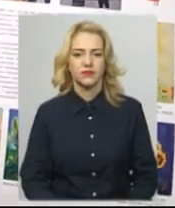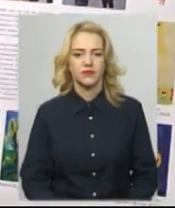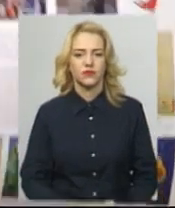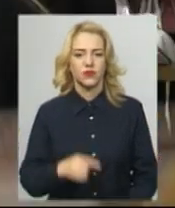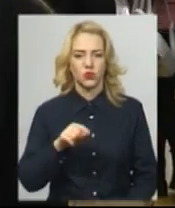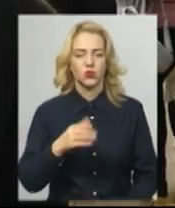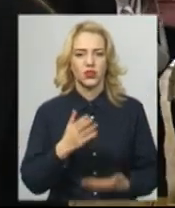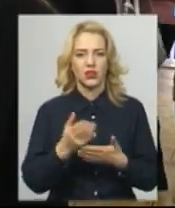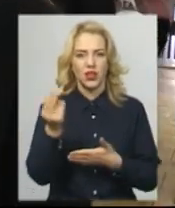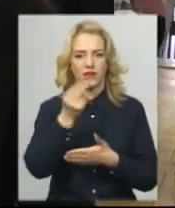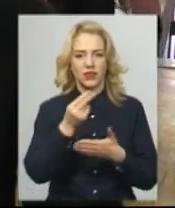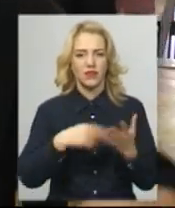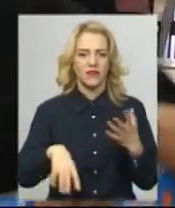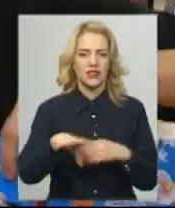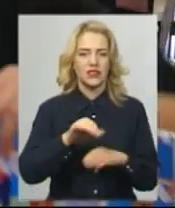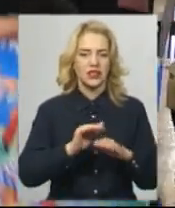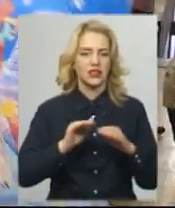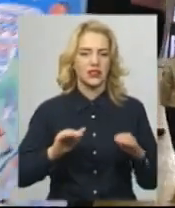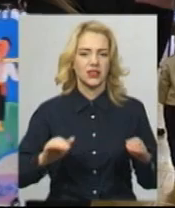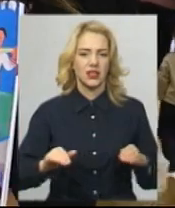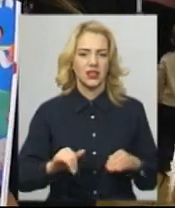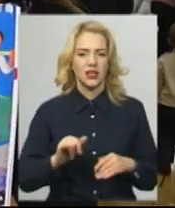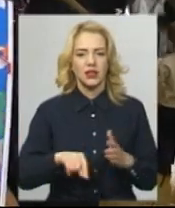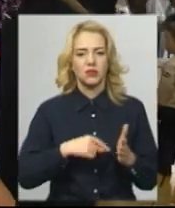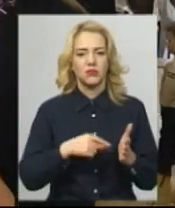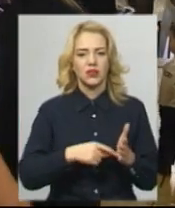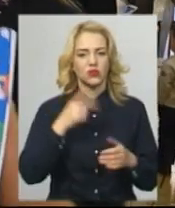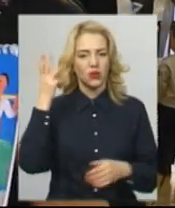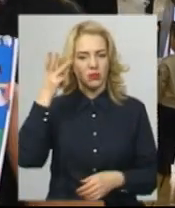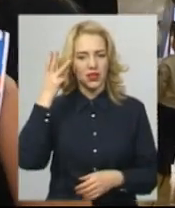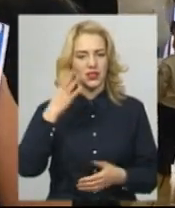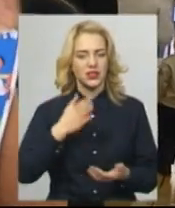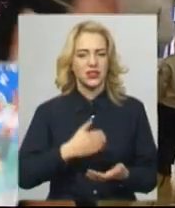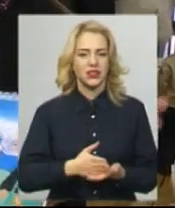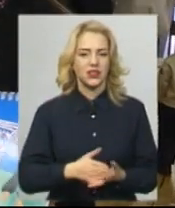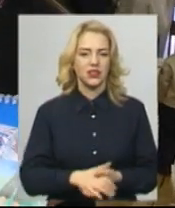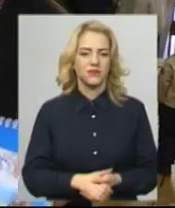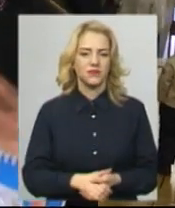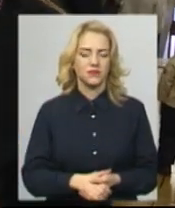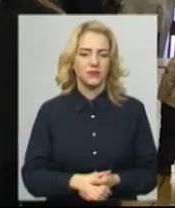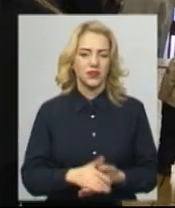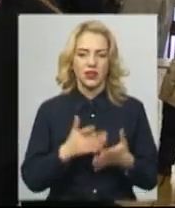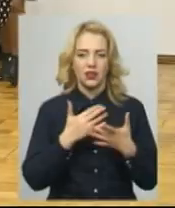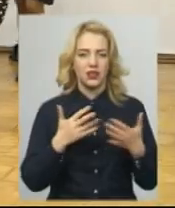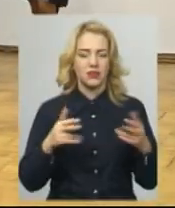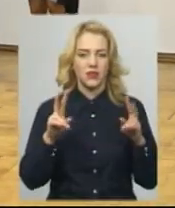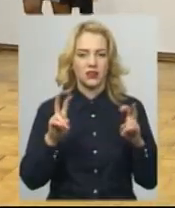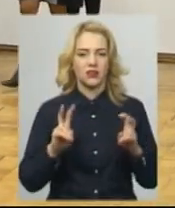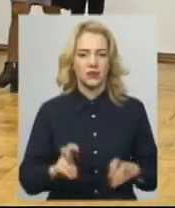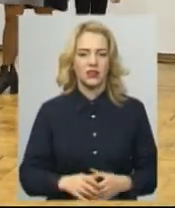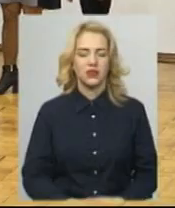твори всіх дітей, тут є і місто Хмельницький, і дуже різноманітна тематика.